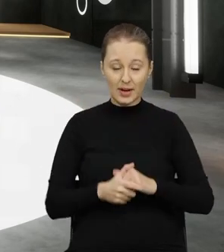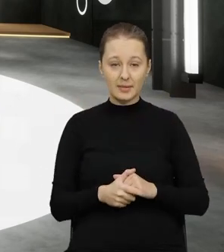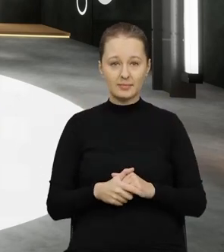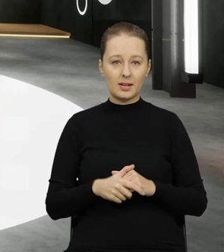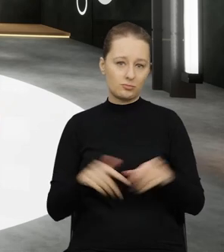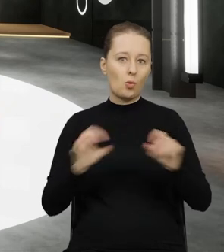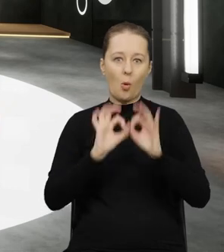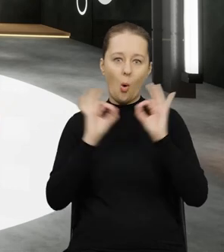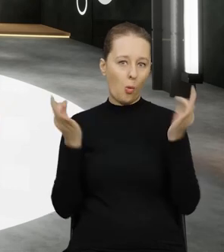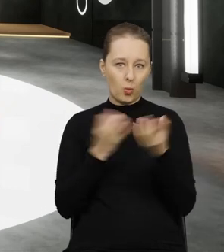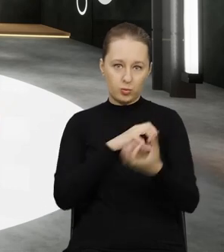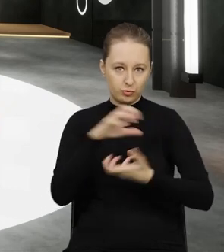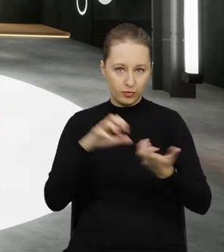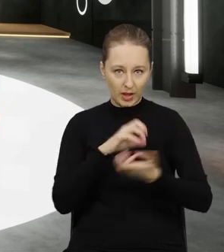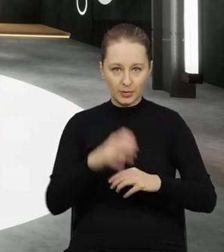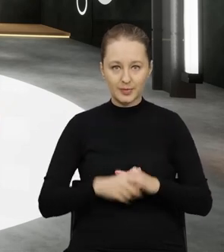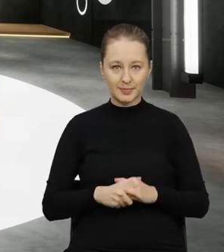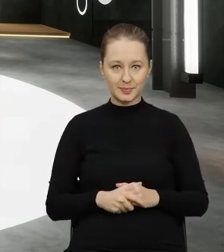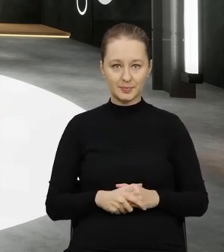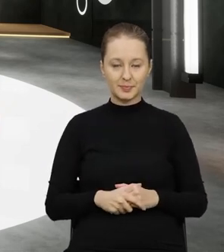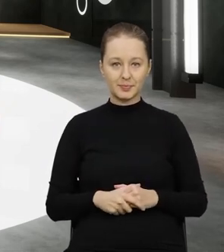na poziomie globalnym.